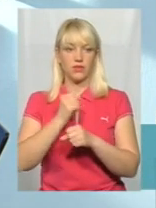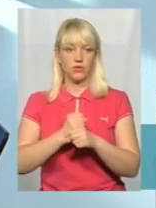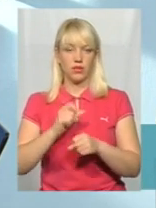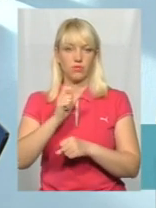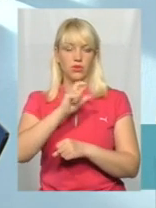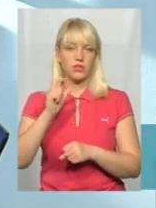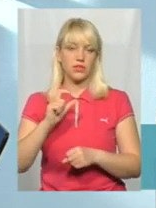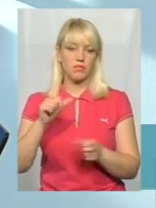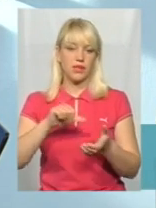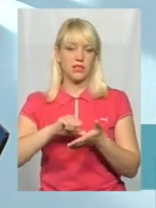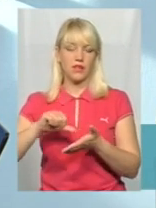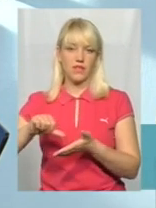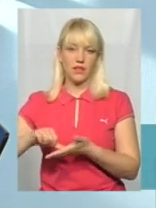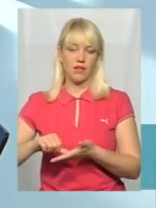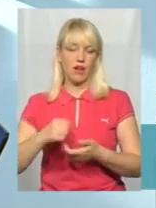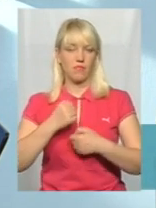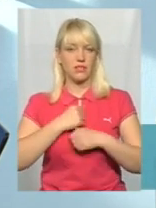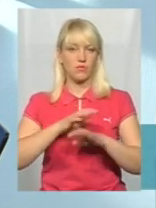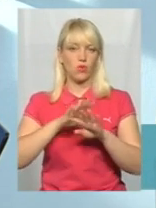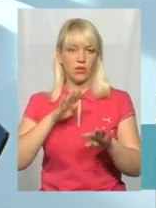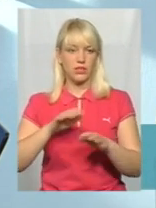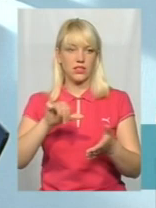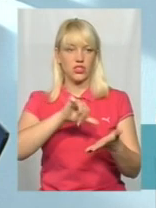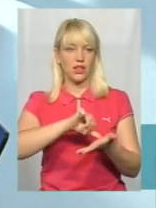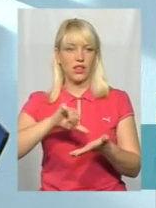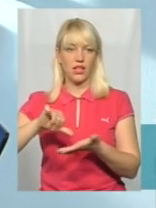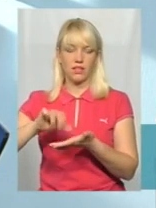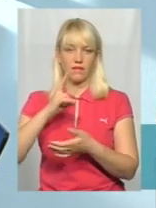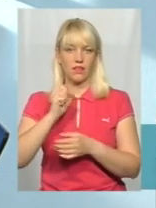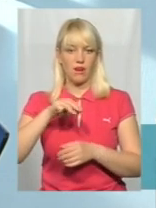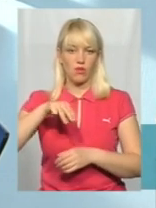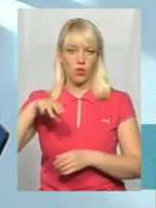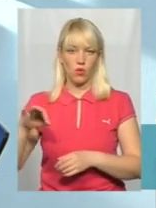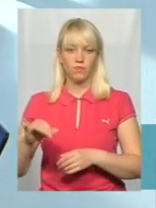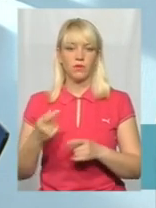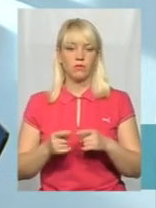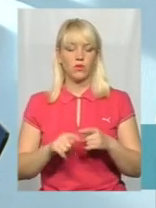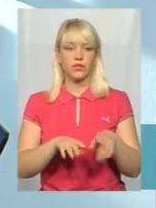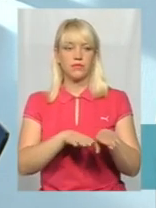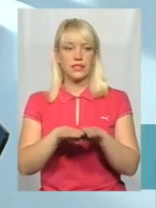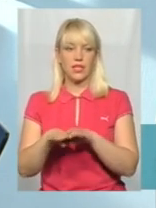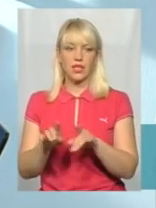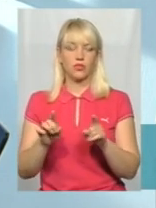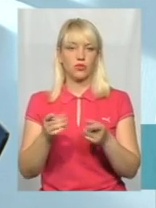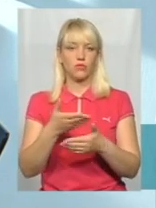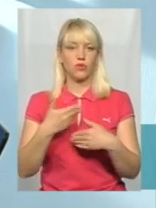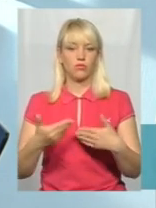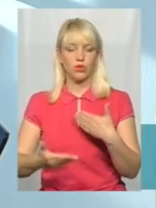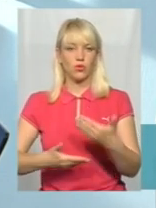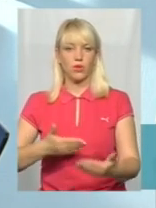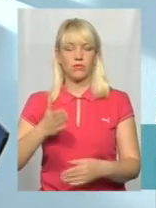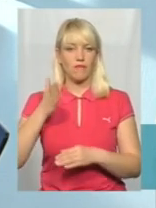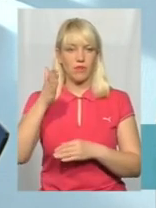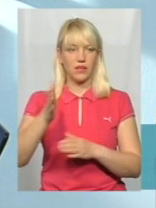представниками Збройних сил, членів НАТО. По цим стандартам, тому рухаємося вперед